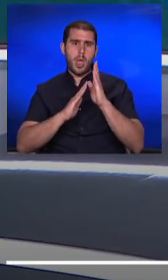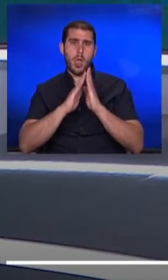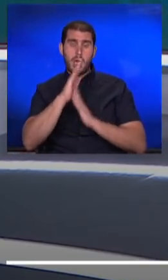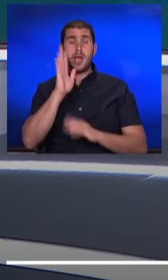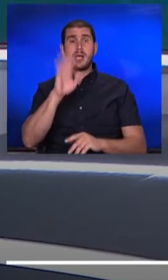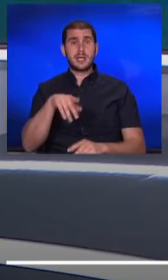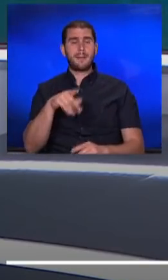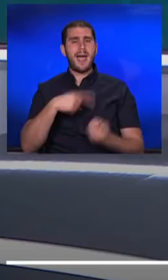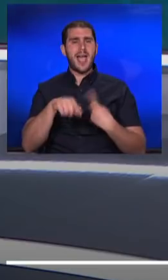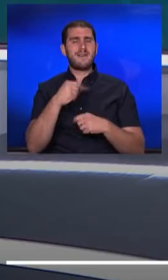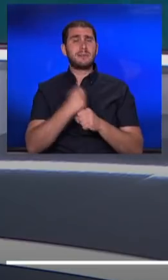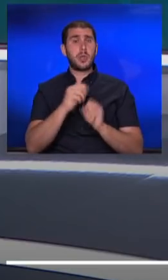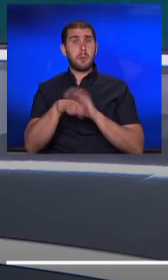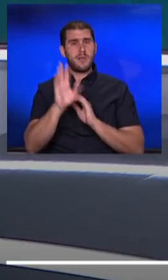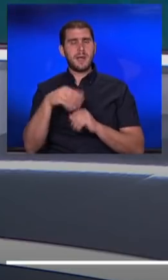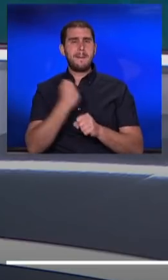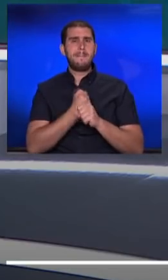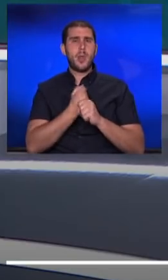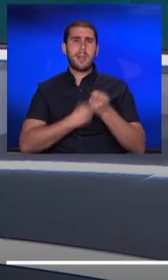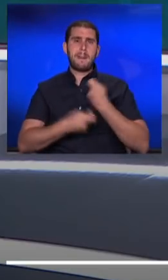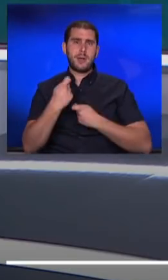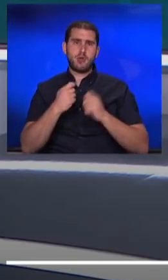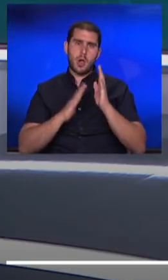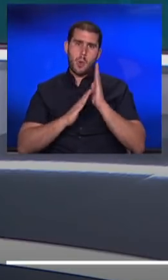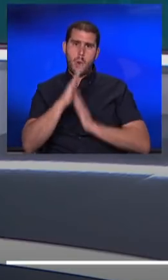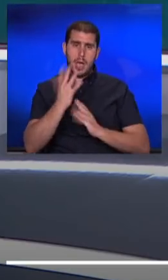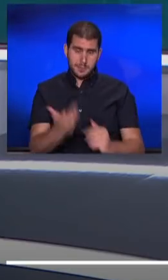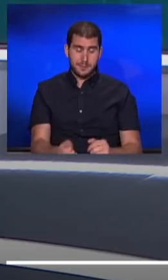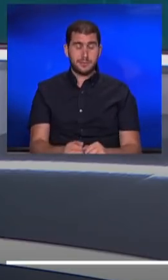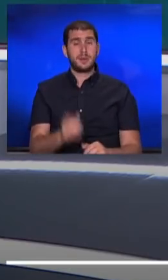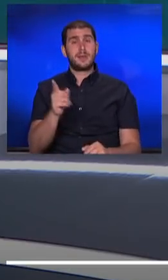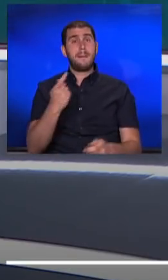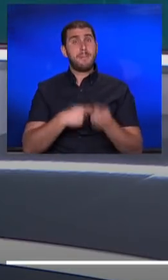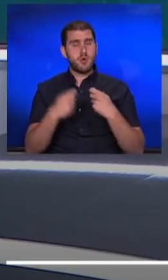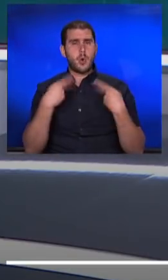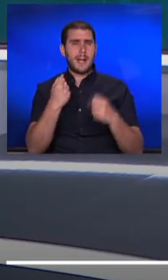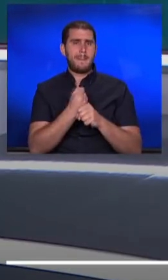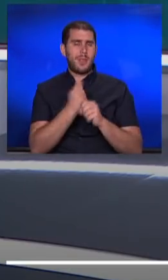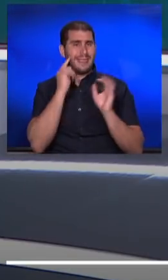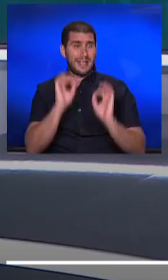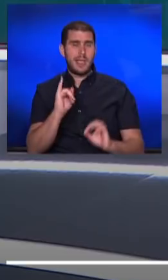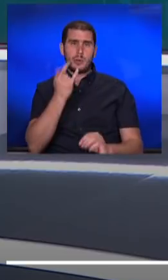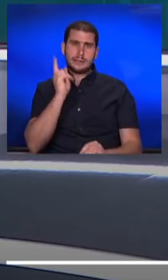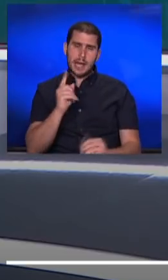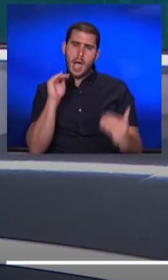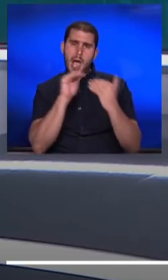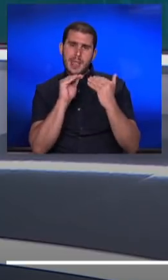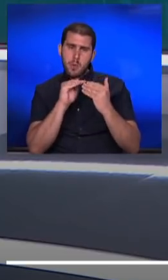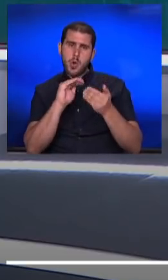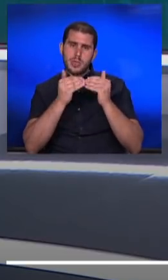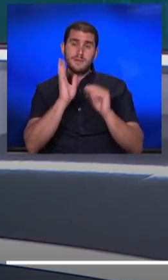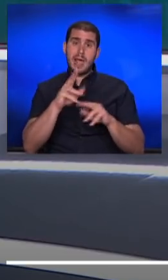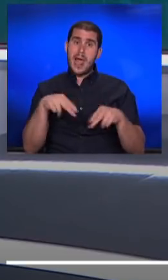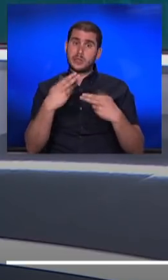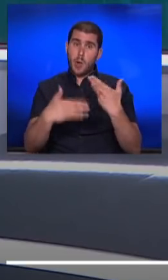את היקף המשרות הפנויות, גם את הפעילות המשקית שמתעוררת, הפעילות העסקית. למעשה המשק חוזר לפעילות קינה. נכון שהוא צריך להתאים את עצמו ולחזור לגמרי,